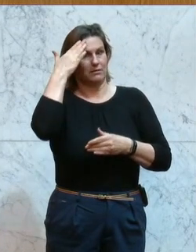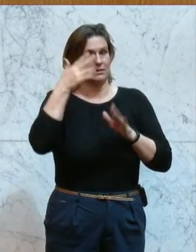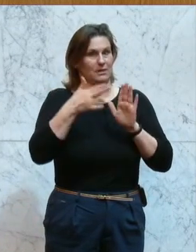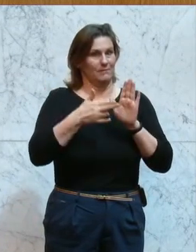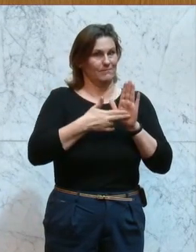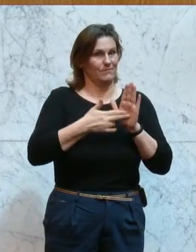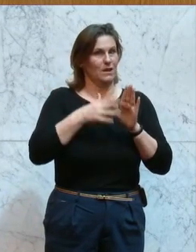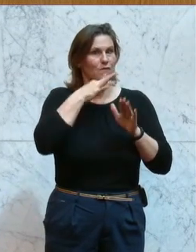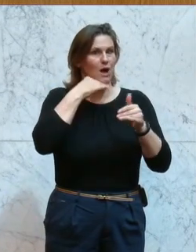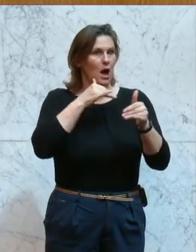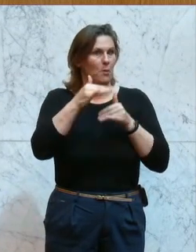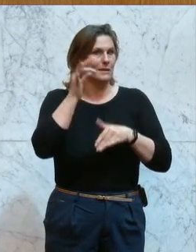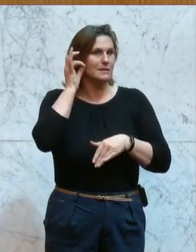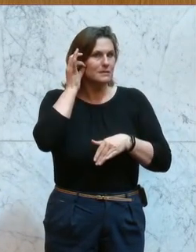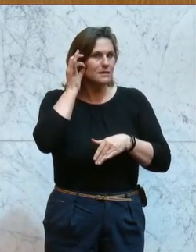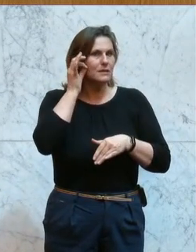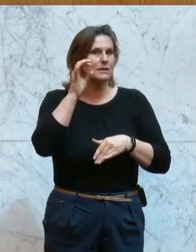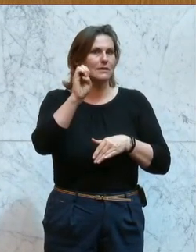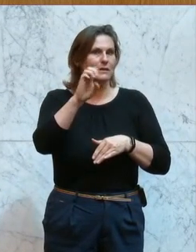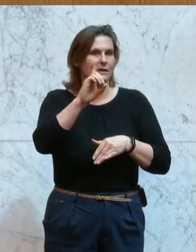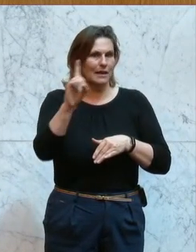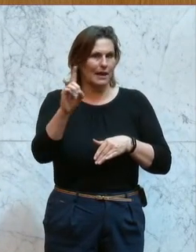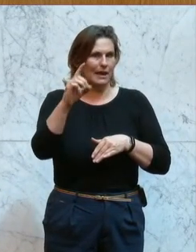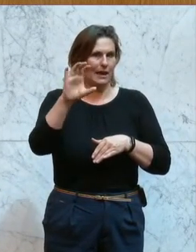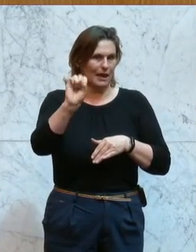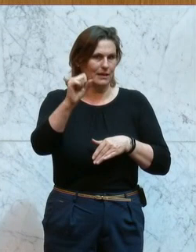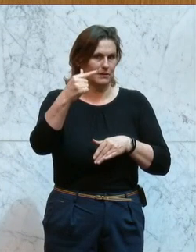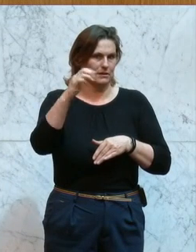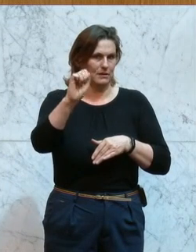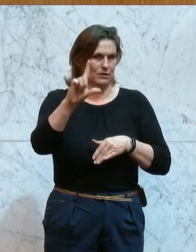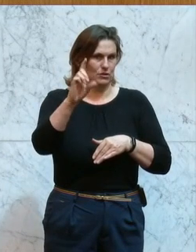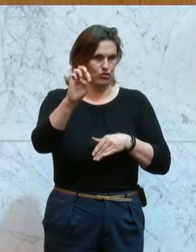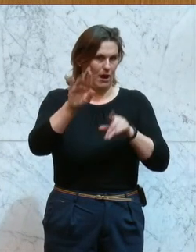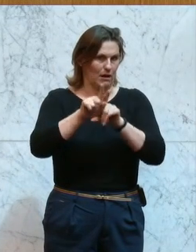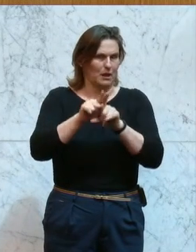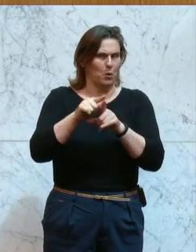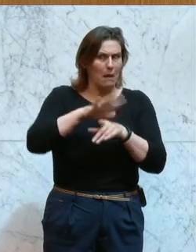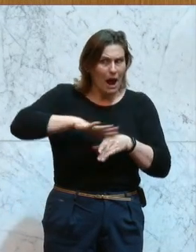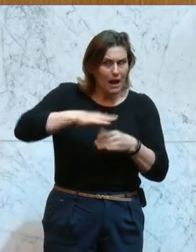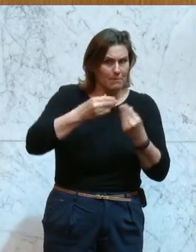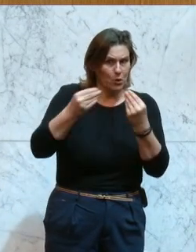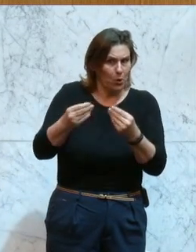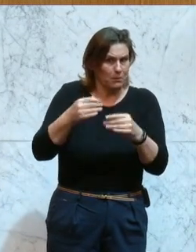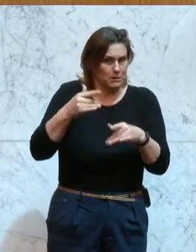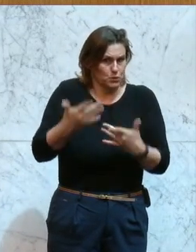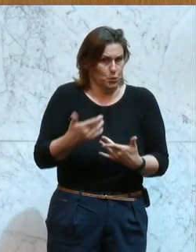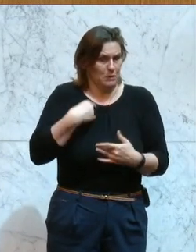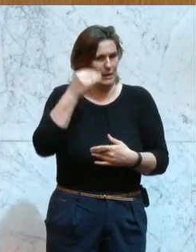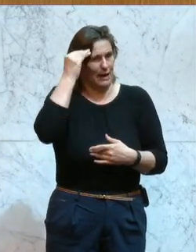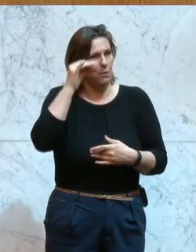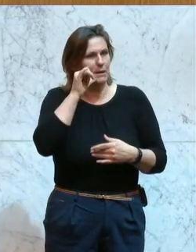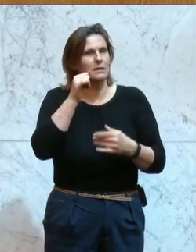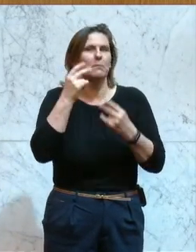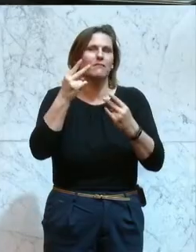Frau Ministerin Ed Stadlers. Ob das jeder bekommt? Ich glaube nicht. Ich denke, ÖVP nahe ist ihr das